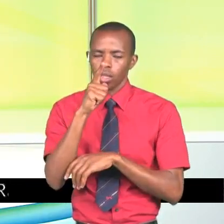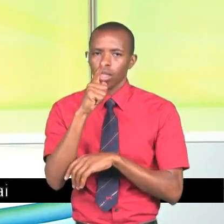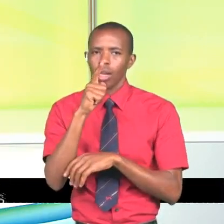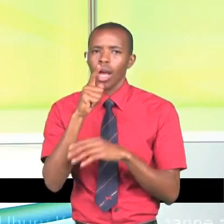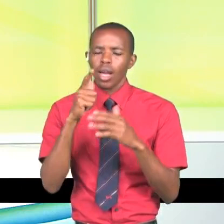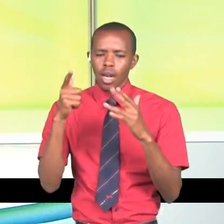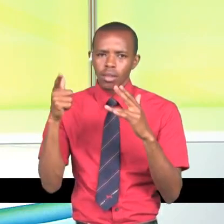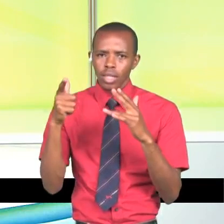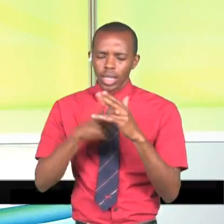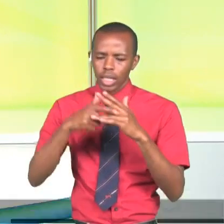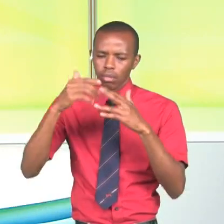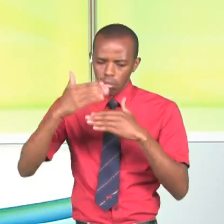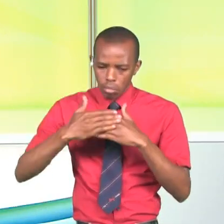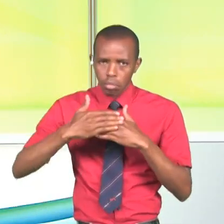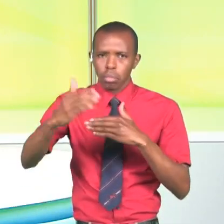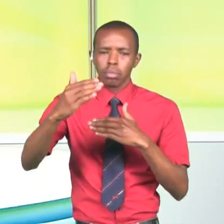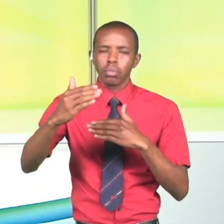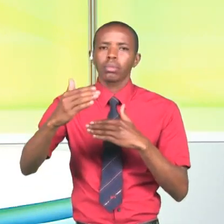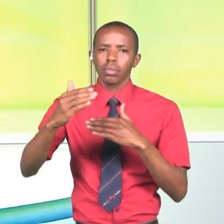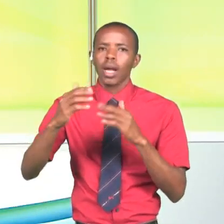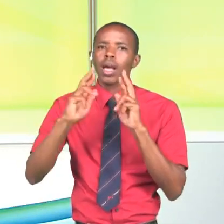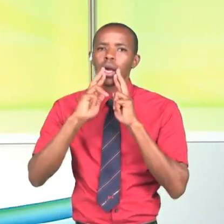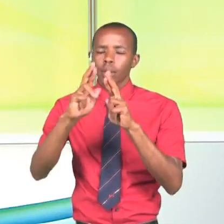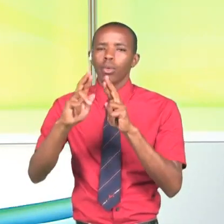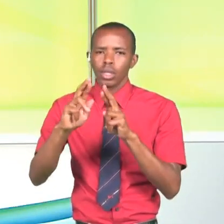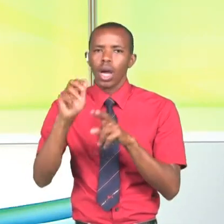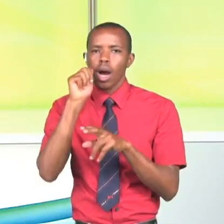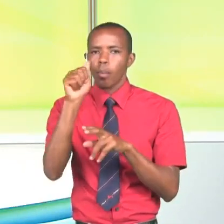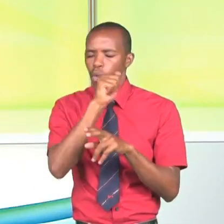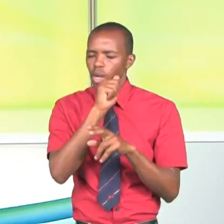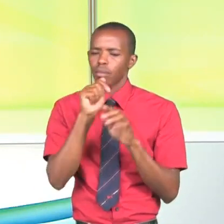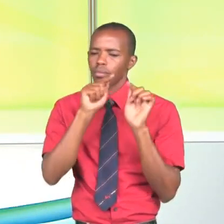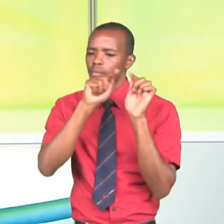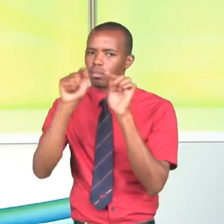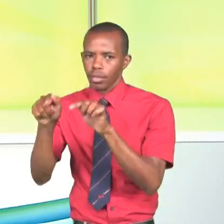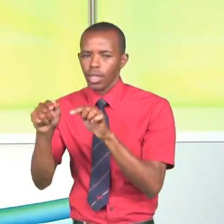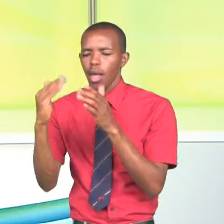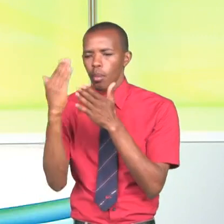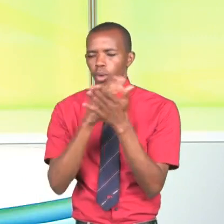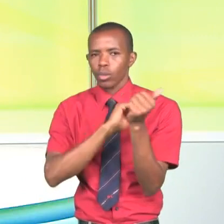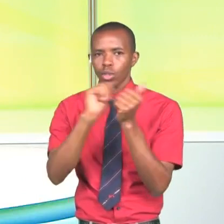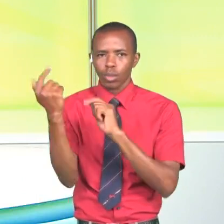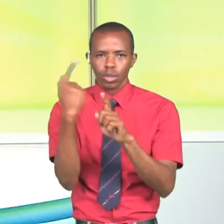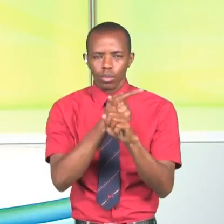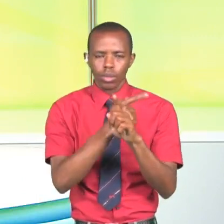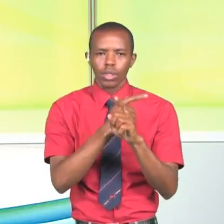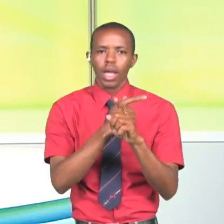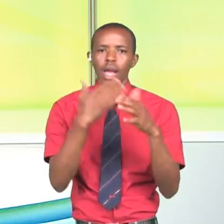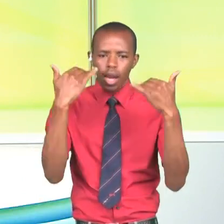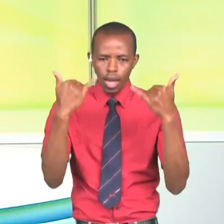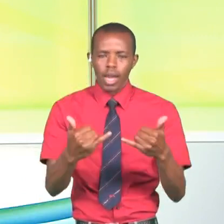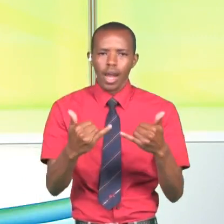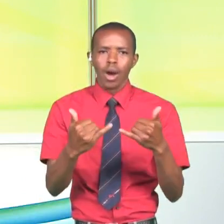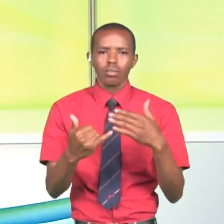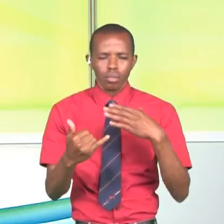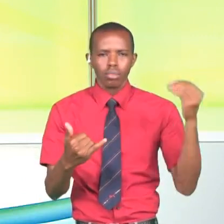kwanzia sasa mtakazaji mwenzangu wa maswali ya sporti. Abula atakuwana ya ajandani ya studio katika kipindi diko diko viwanjani. Kwa sasa nondoka